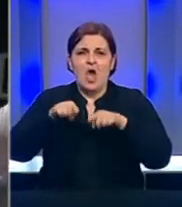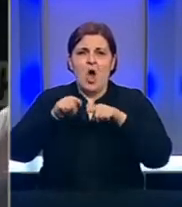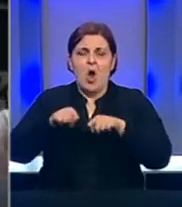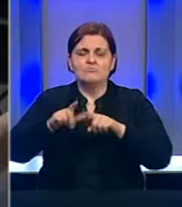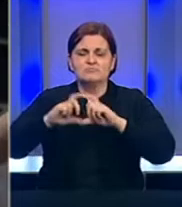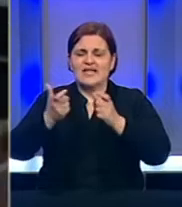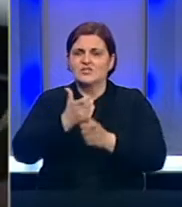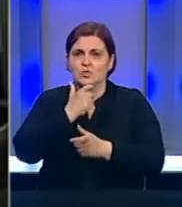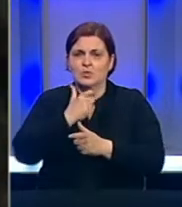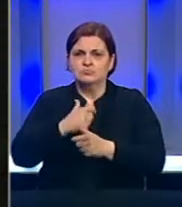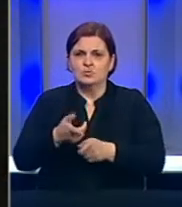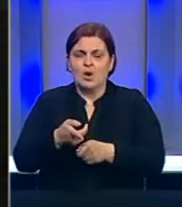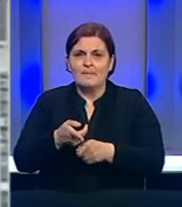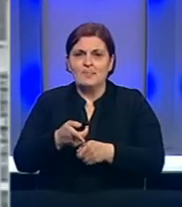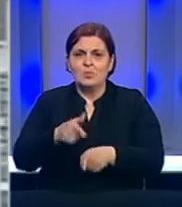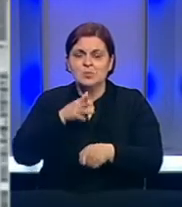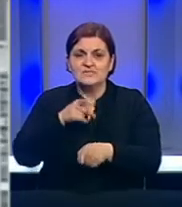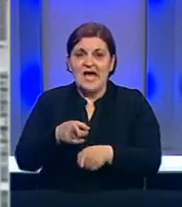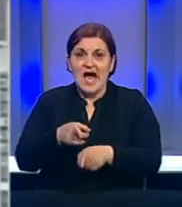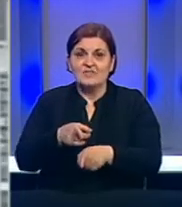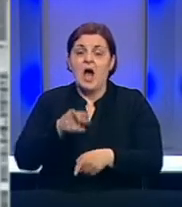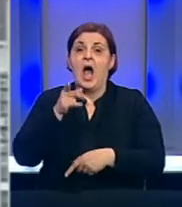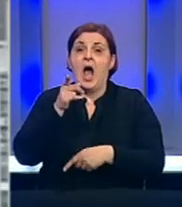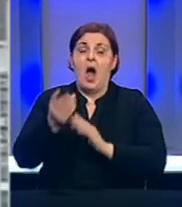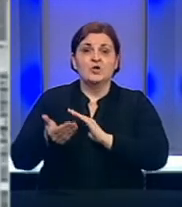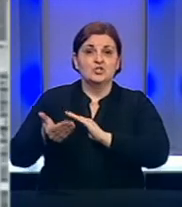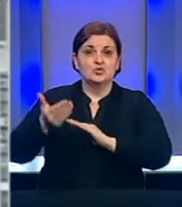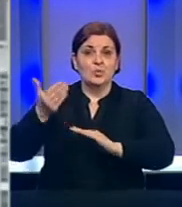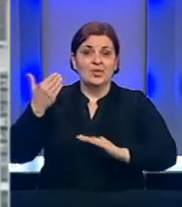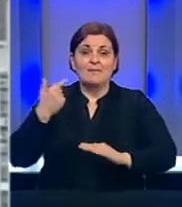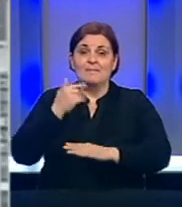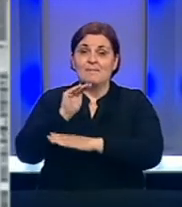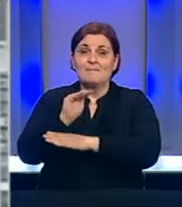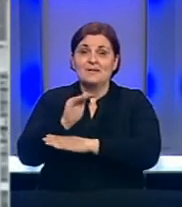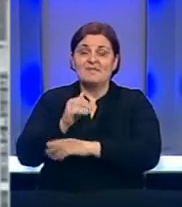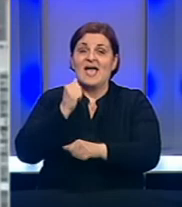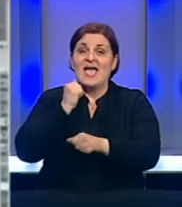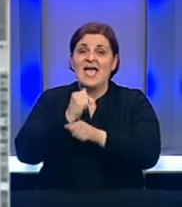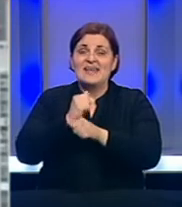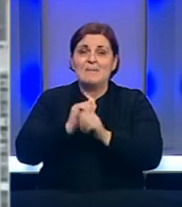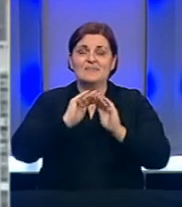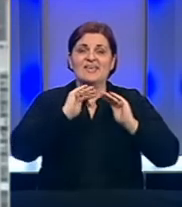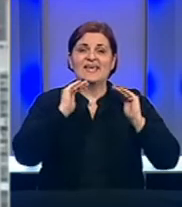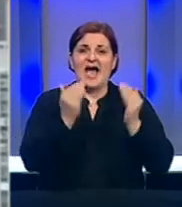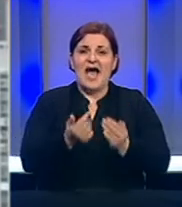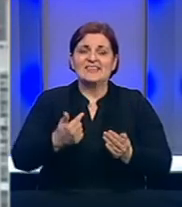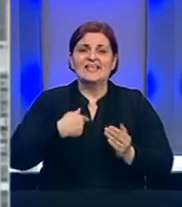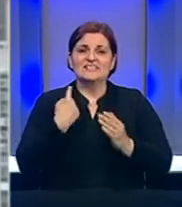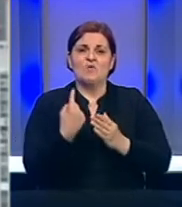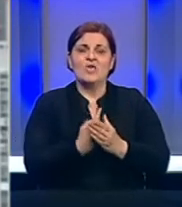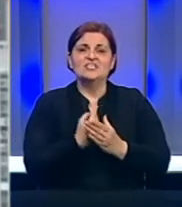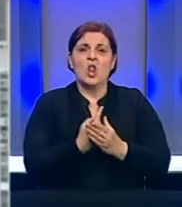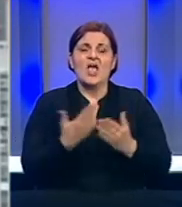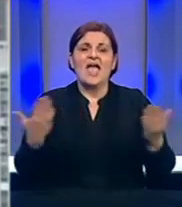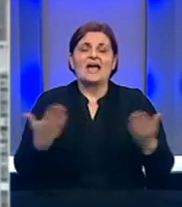gerontološkog centra u Sarajevu, a oni su i ranije prema preporukama napravili karantin i svoj izolatori